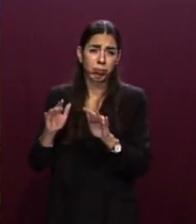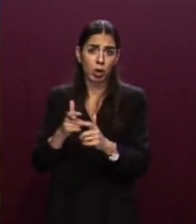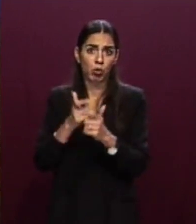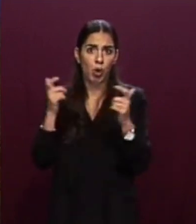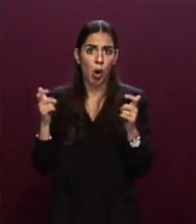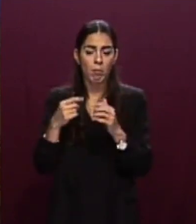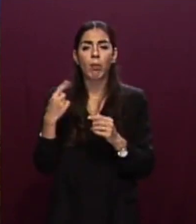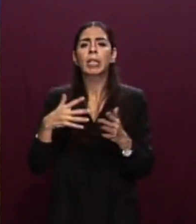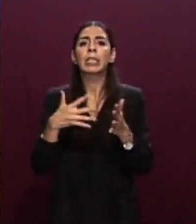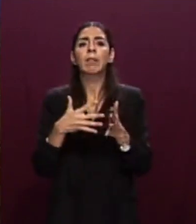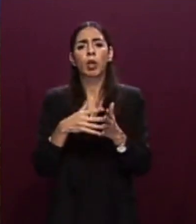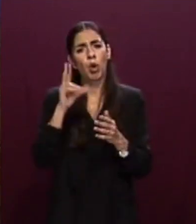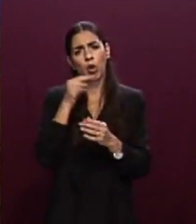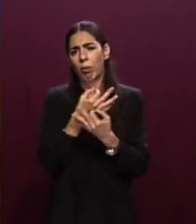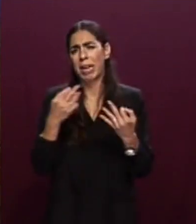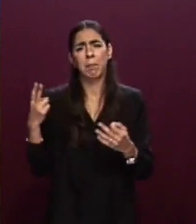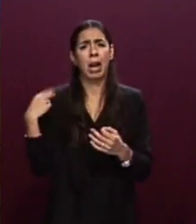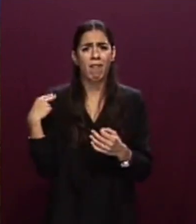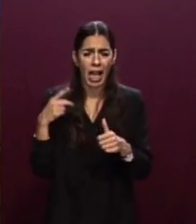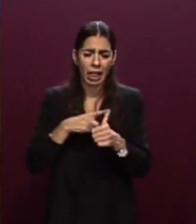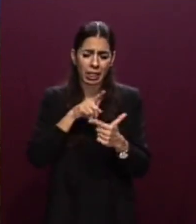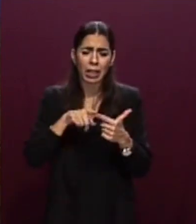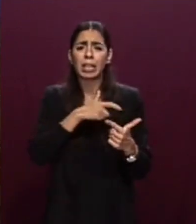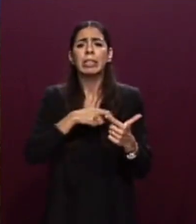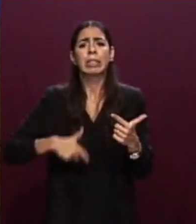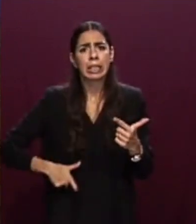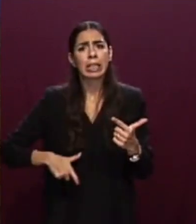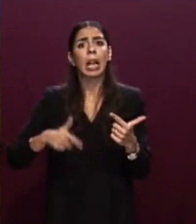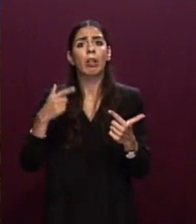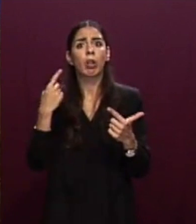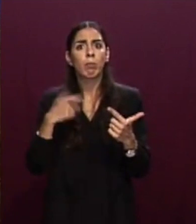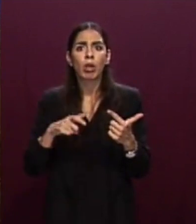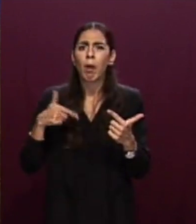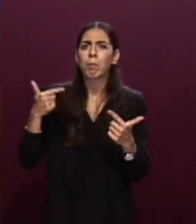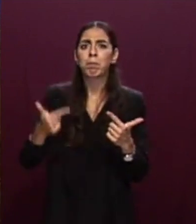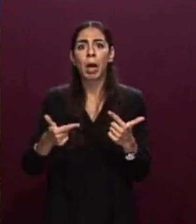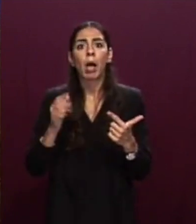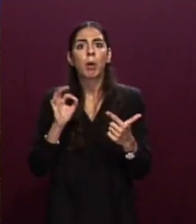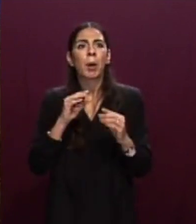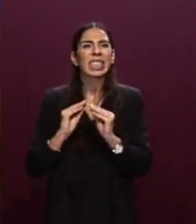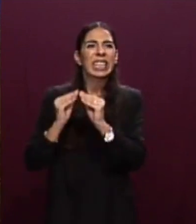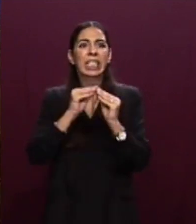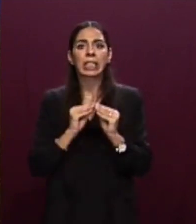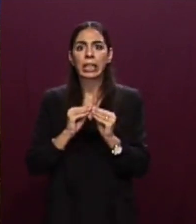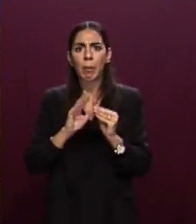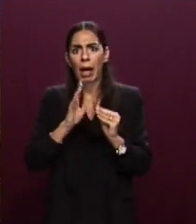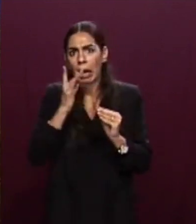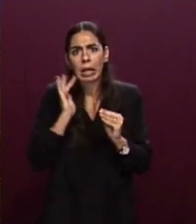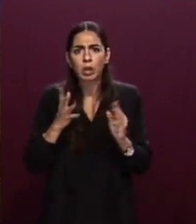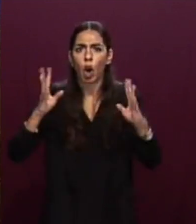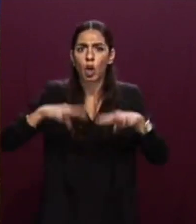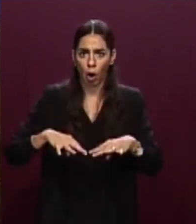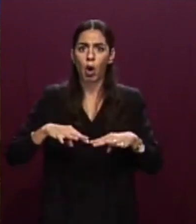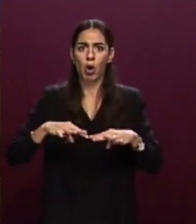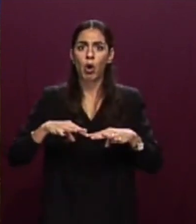difficoltà che ben conoscono i prefetti e i sindaci che mettono a dura prova la sostenibilità dell'intero sistema, con evidenti ricaduti